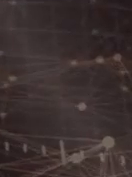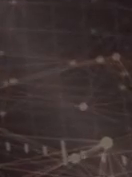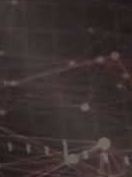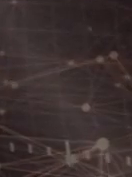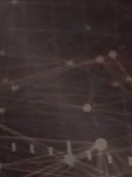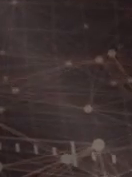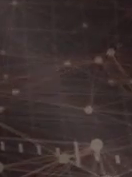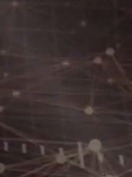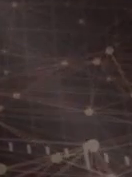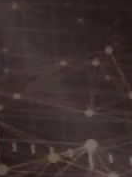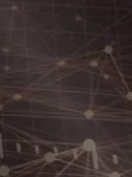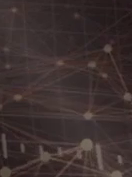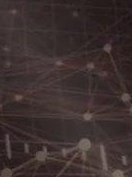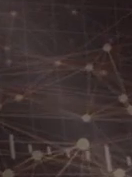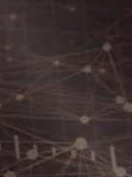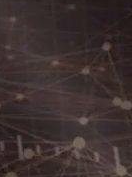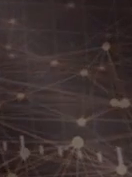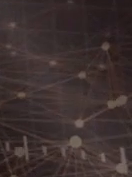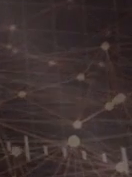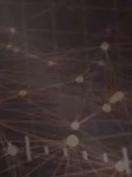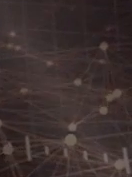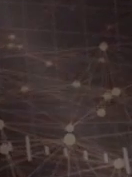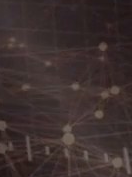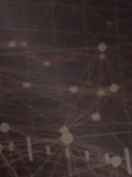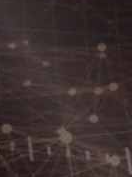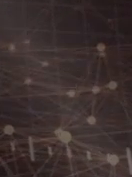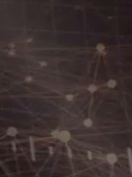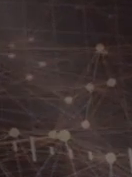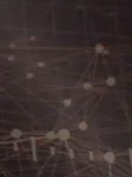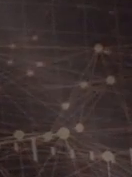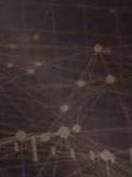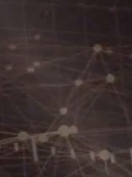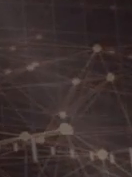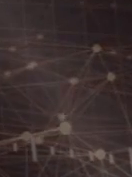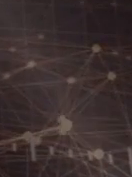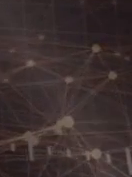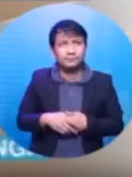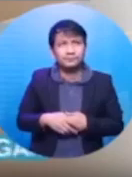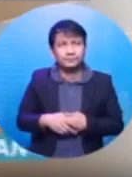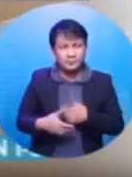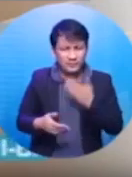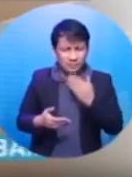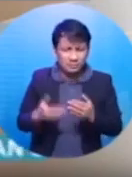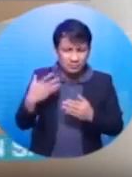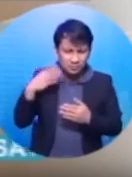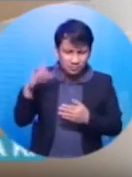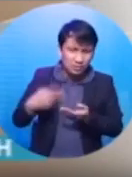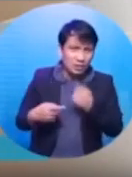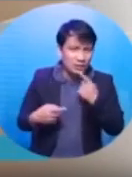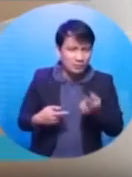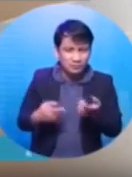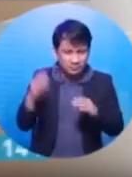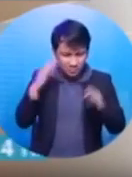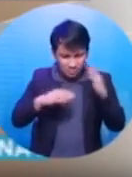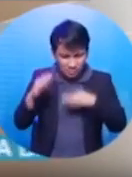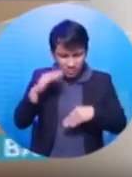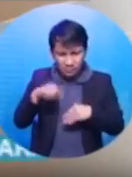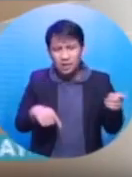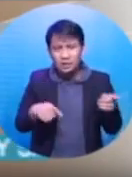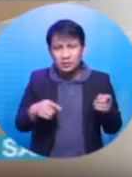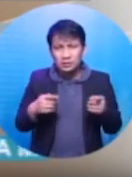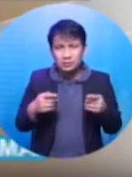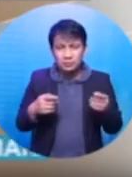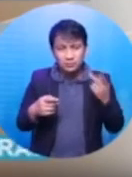Alvarez ng barangay may bunga pasig. Magandang umaga po. Chairman, pinag-uusapan namin itong problema po ni